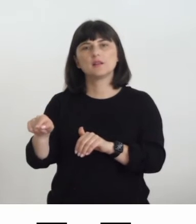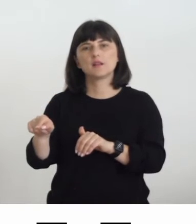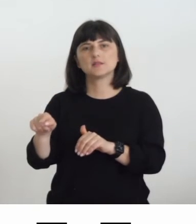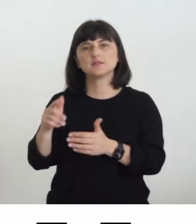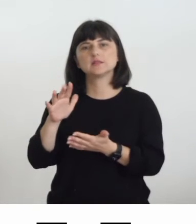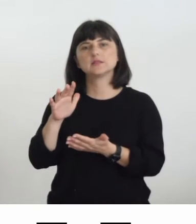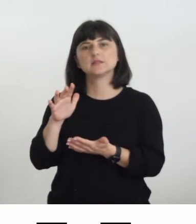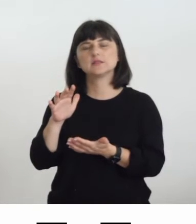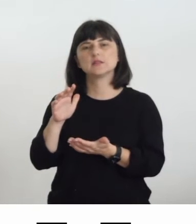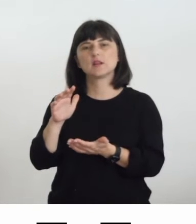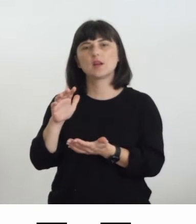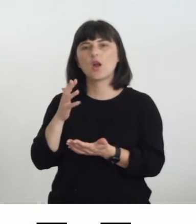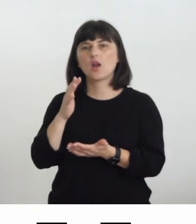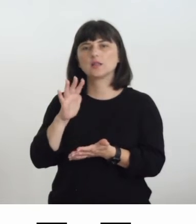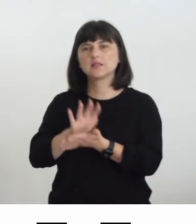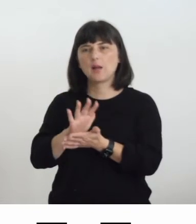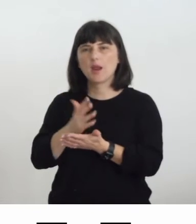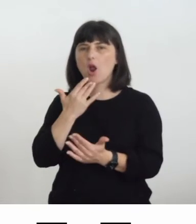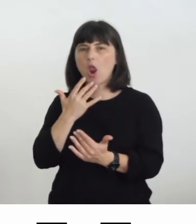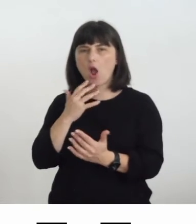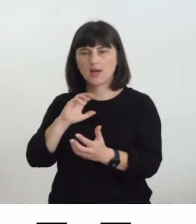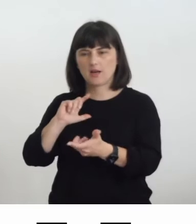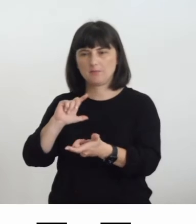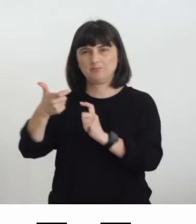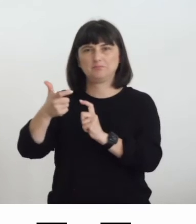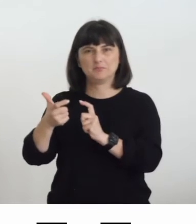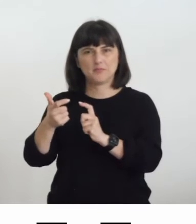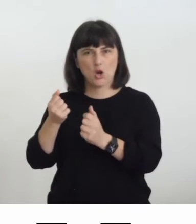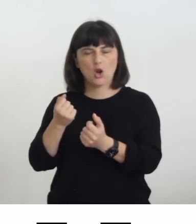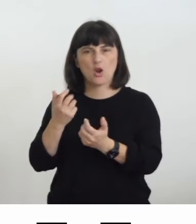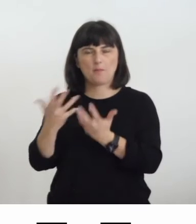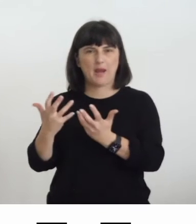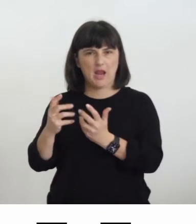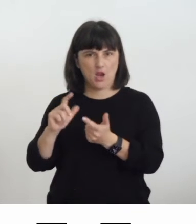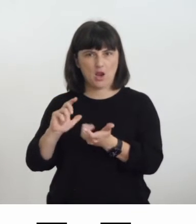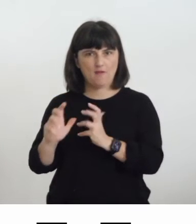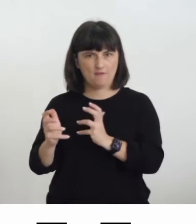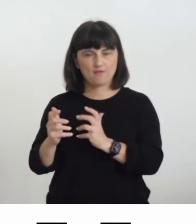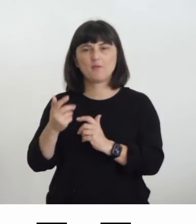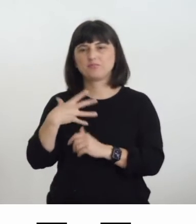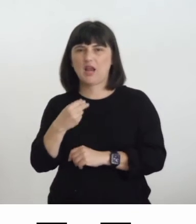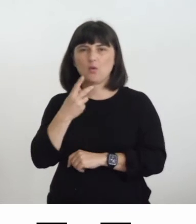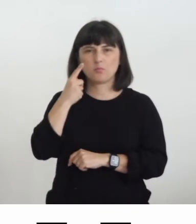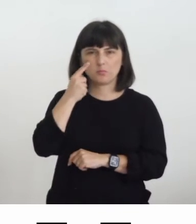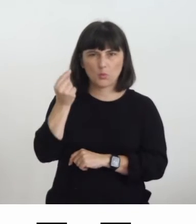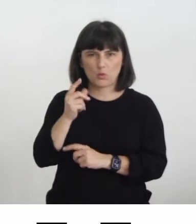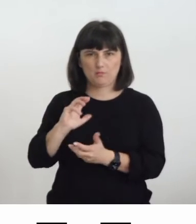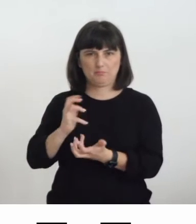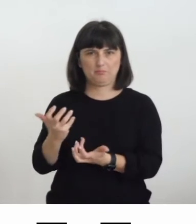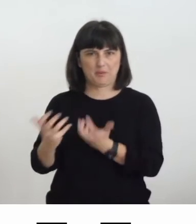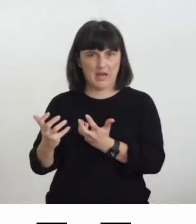contrasto cromatico alto come vedete un bianco su un blu un contrasto cromatico che è